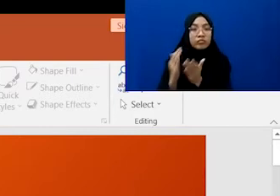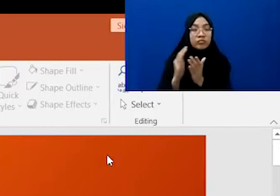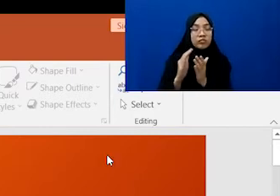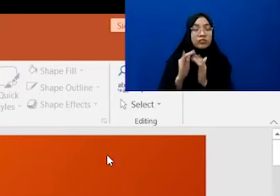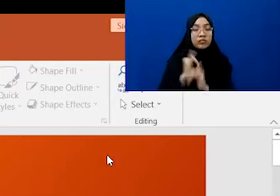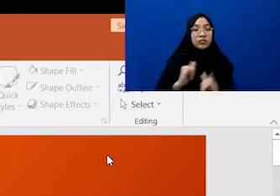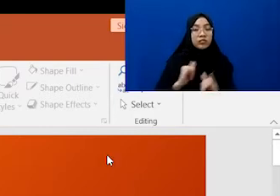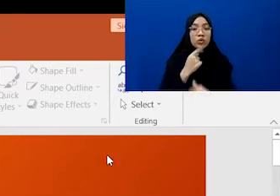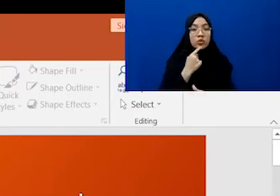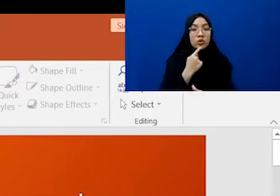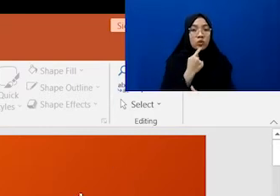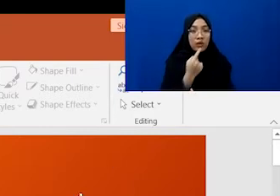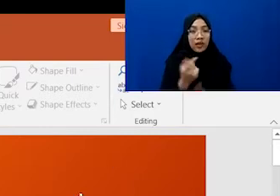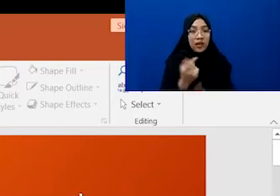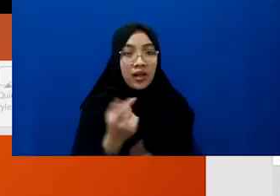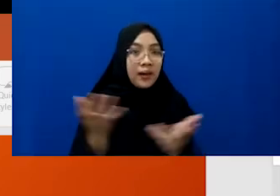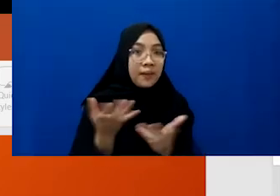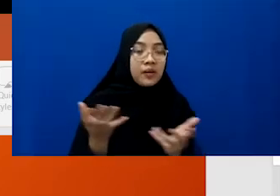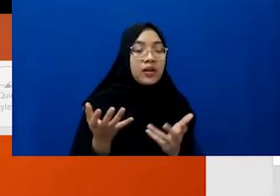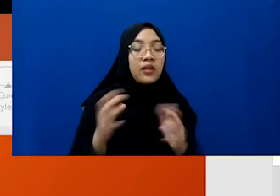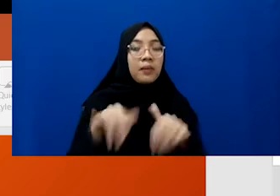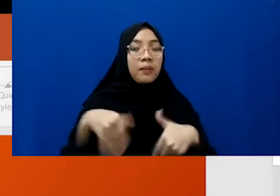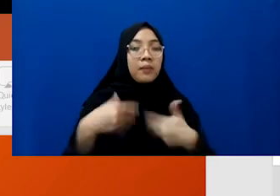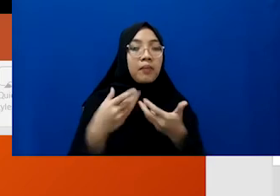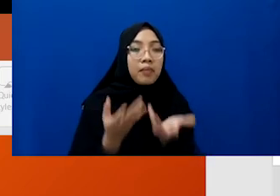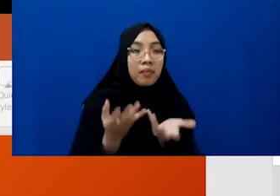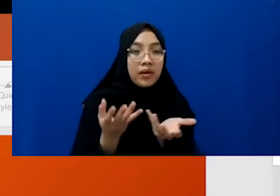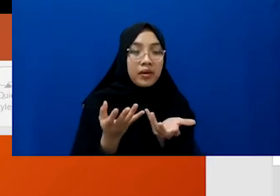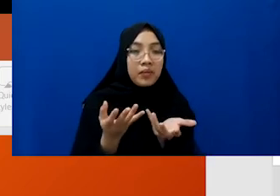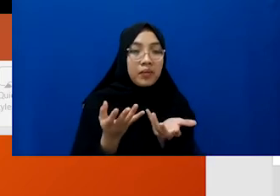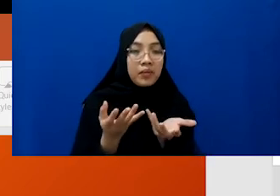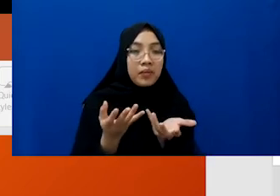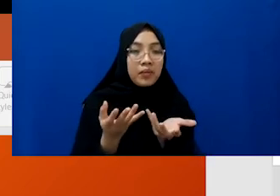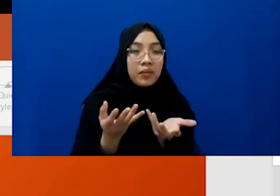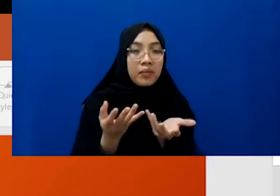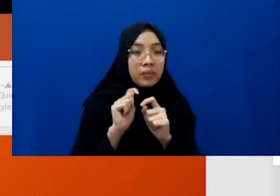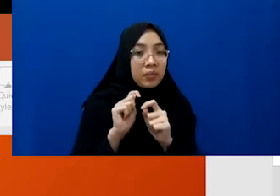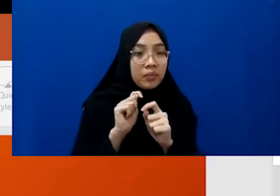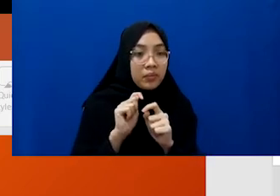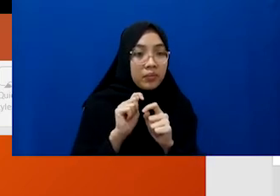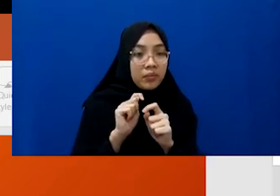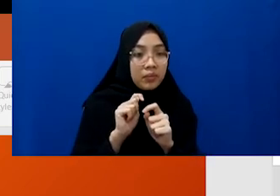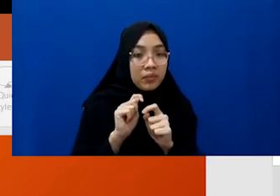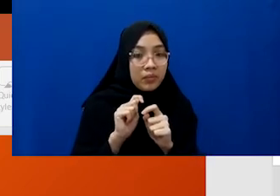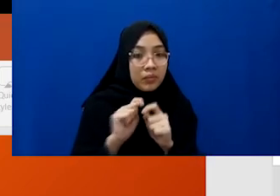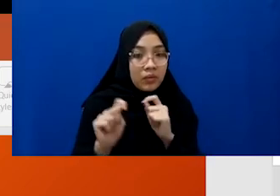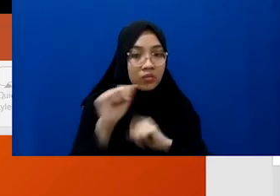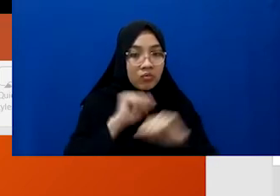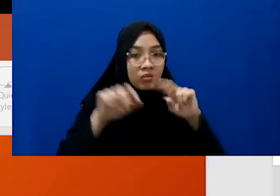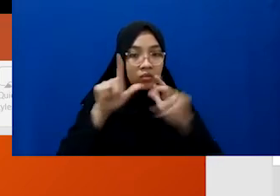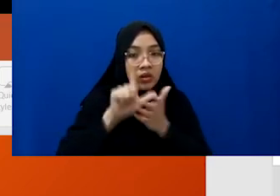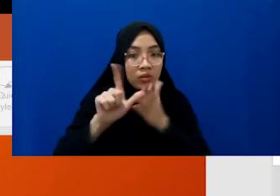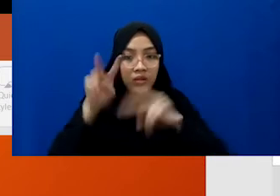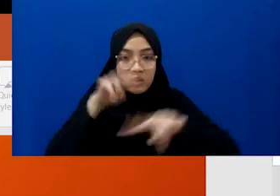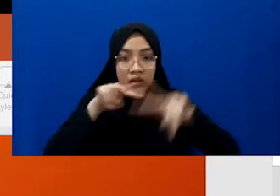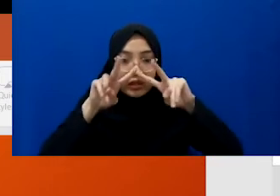Terkait dengan gimana sih membuat liputan investigasi ya. Teleportasi